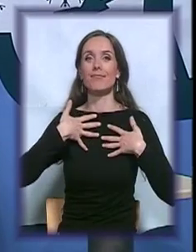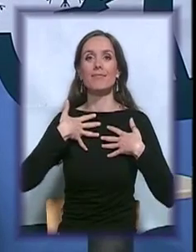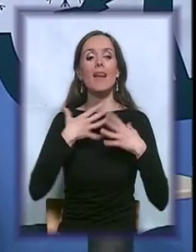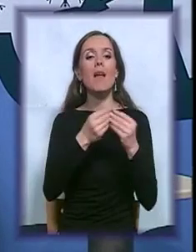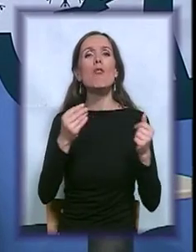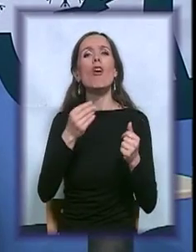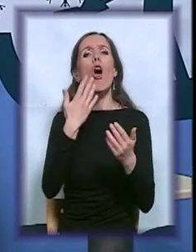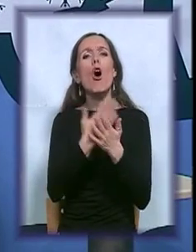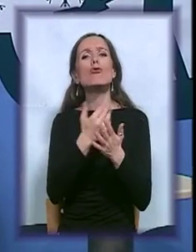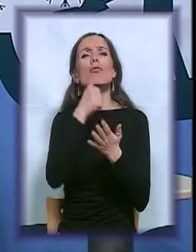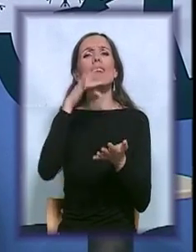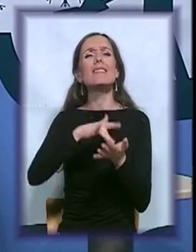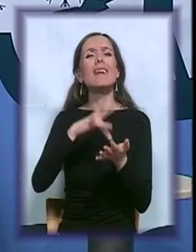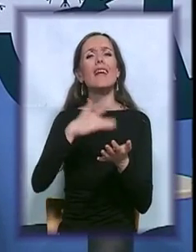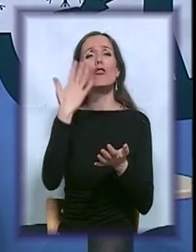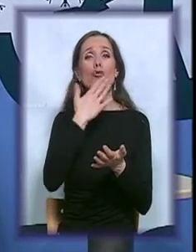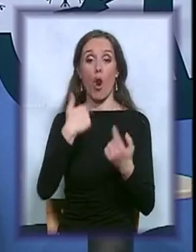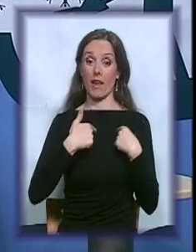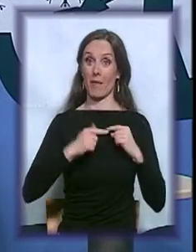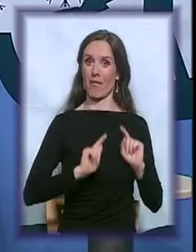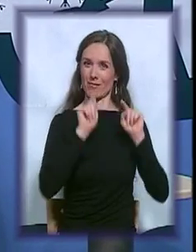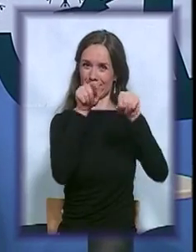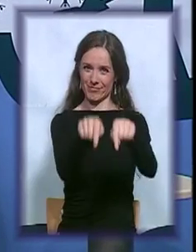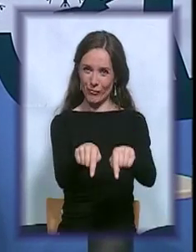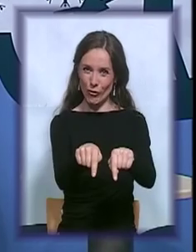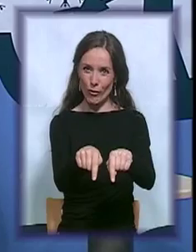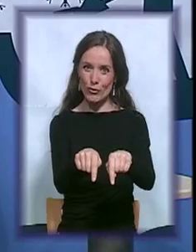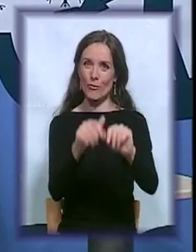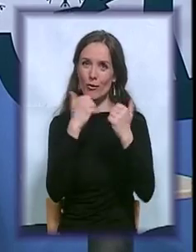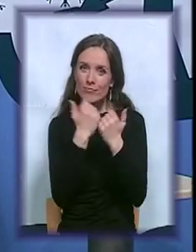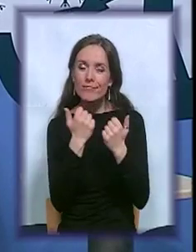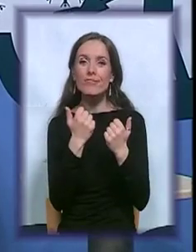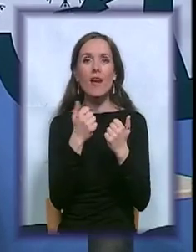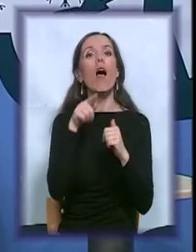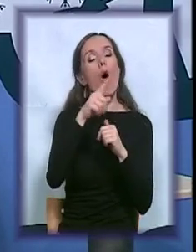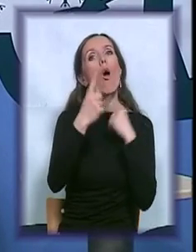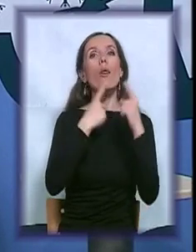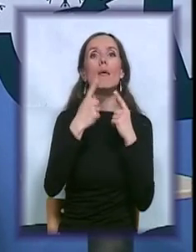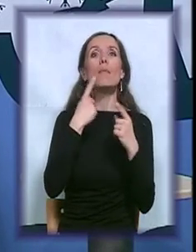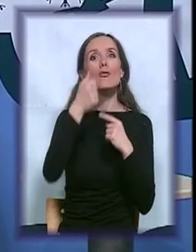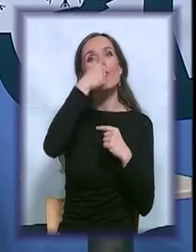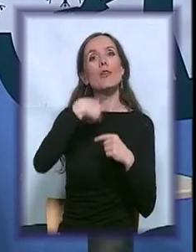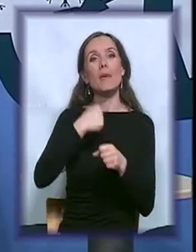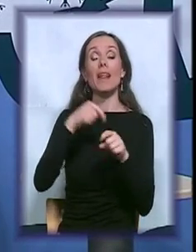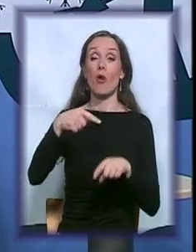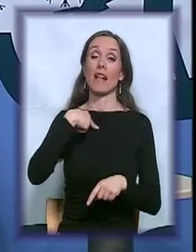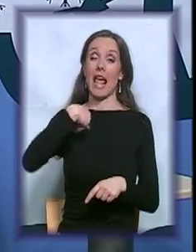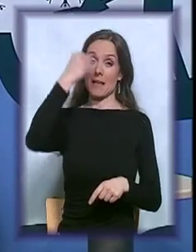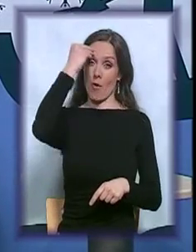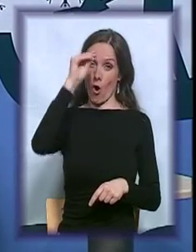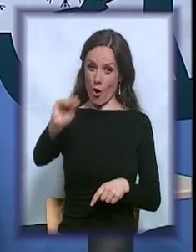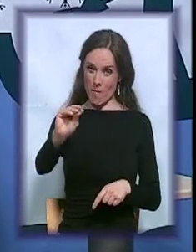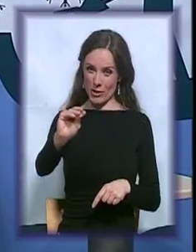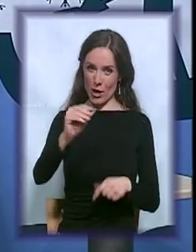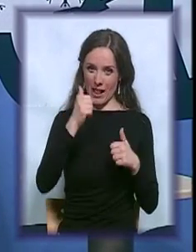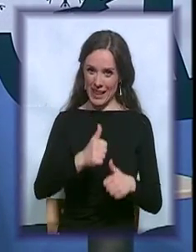osnovnih i srednjih, i da se pojavimo komentariš o ono što ovde radimo. I ja sam im obećala da ću danas da im pošaljem